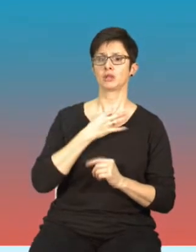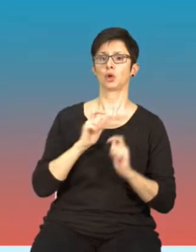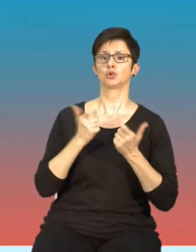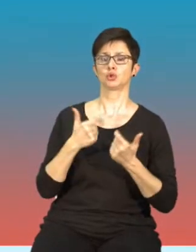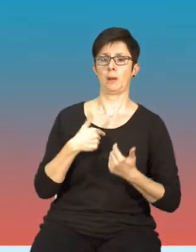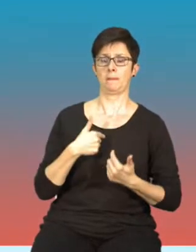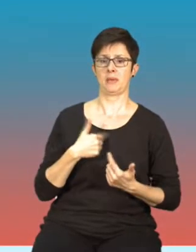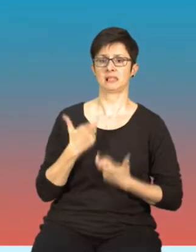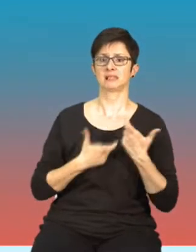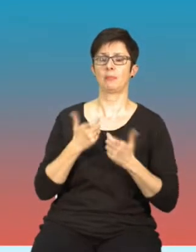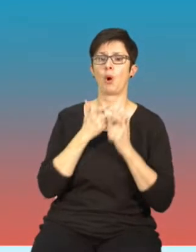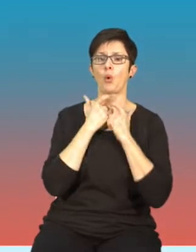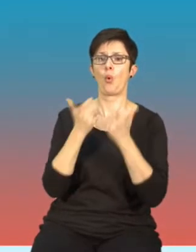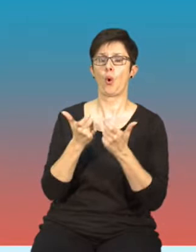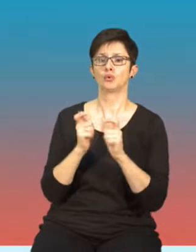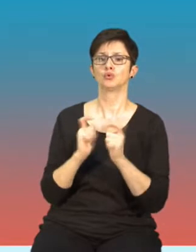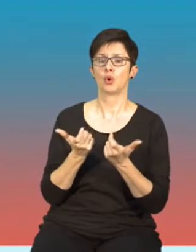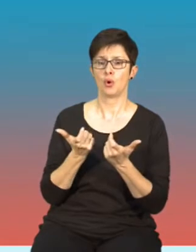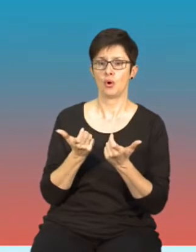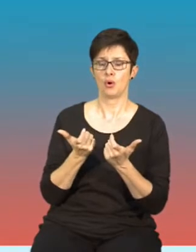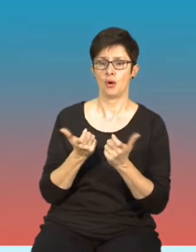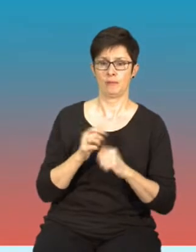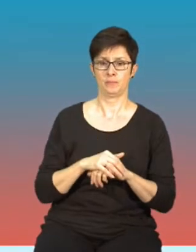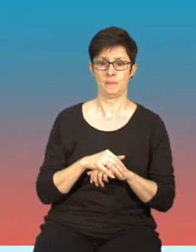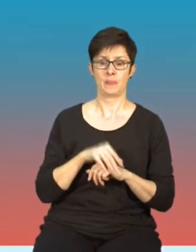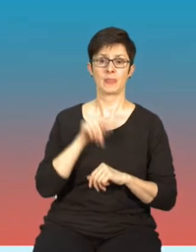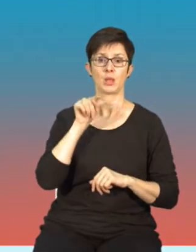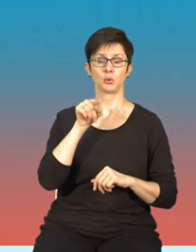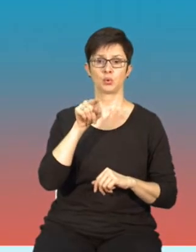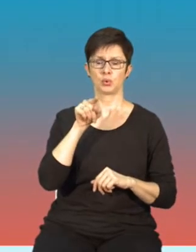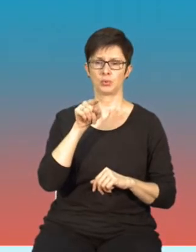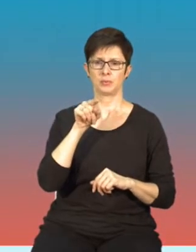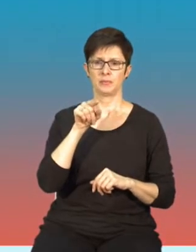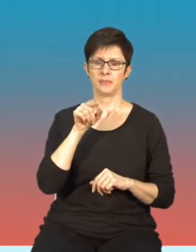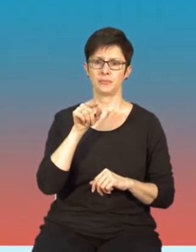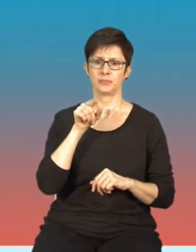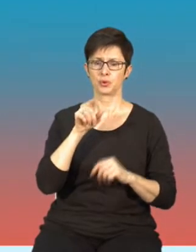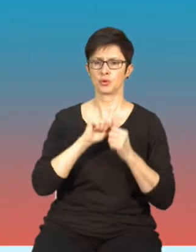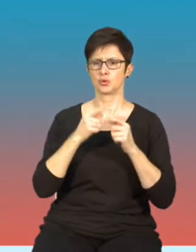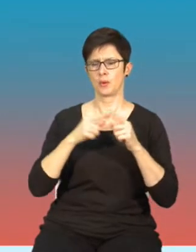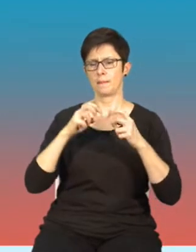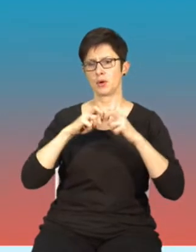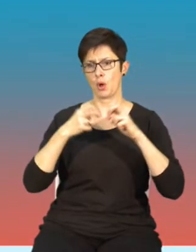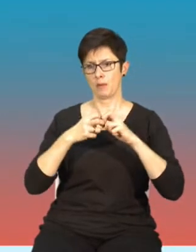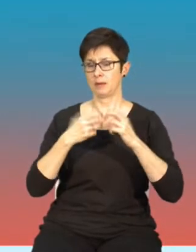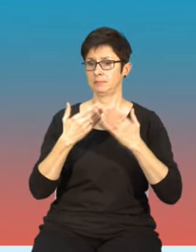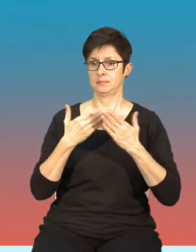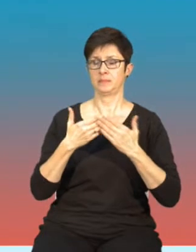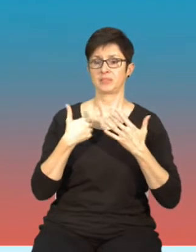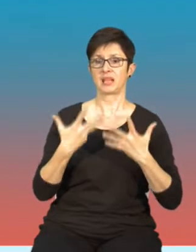zgłosić. I tutaj pojawia się problem. Ponieważ zgłoszenie treści,